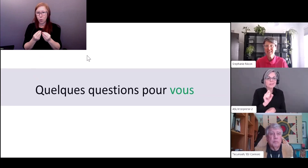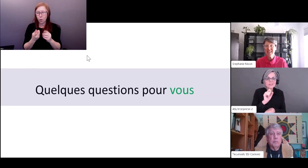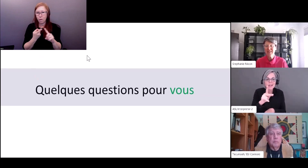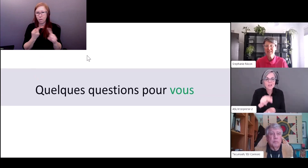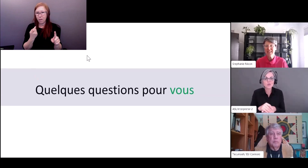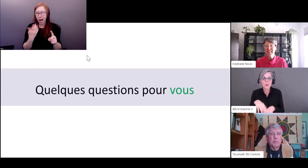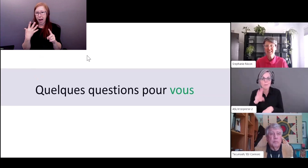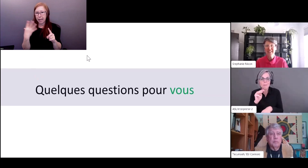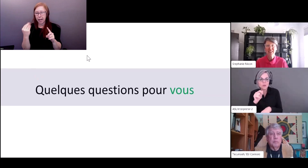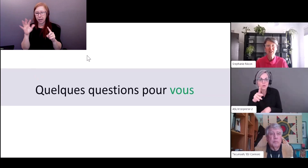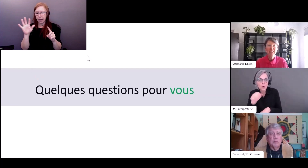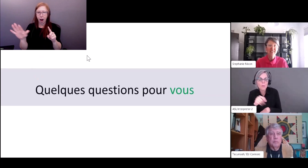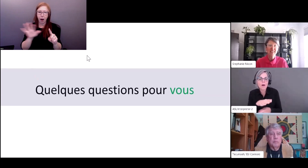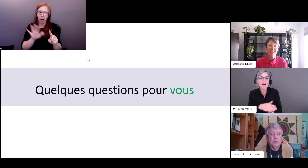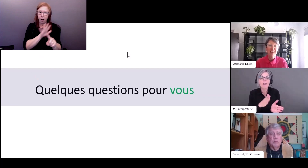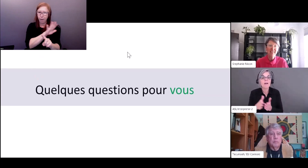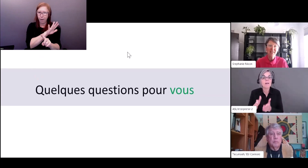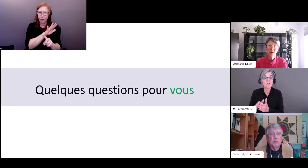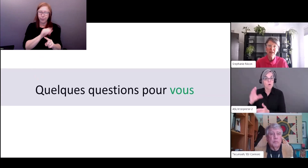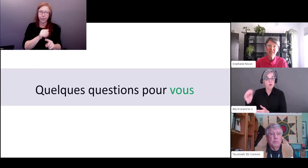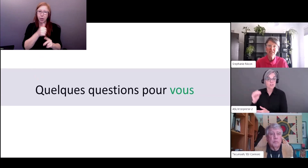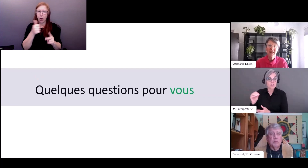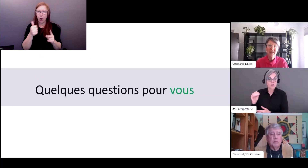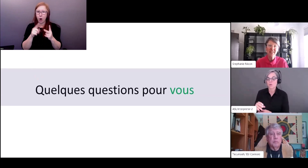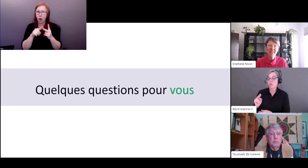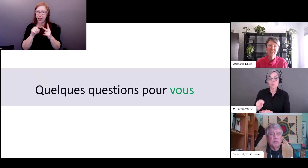l'Ontario